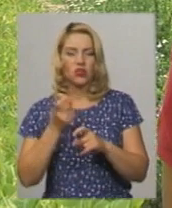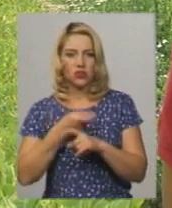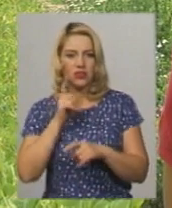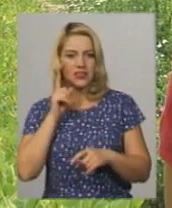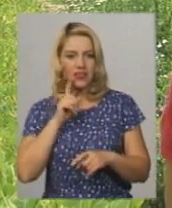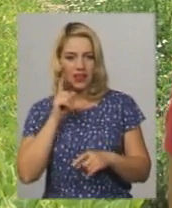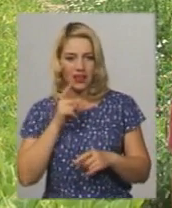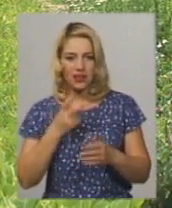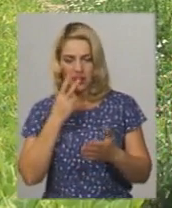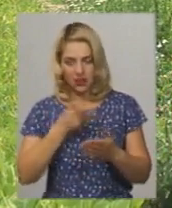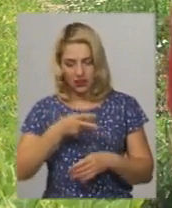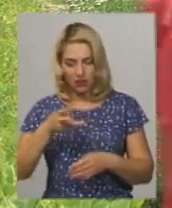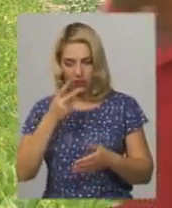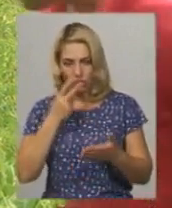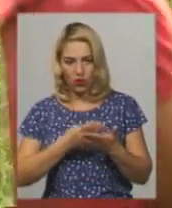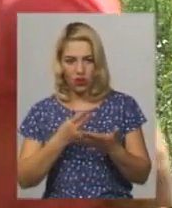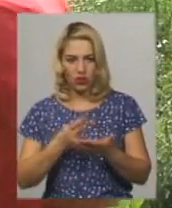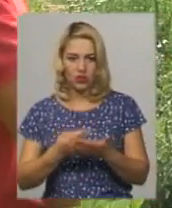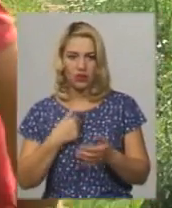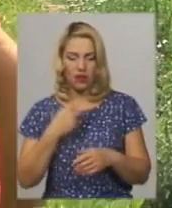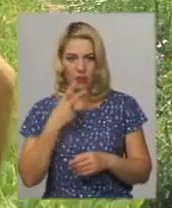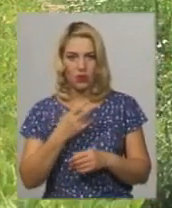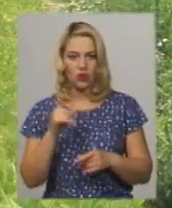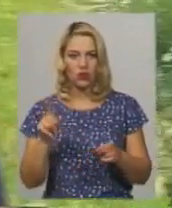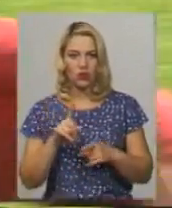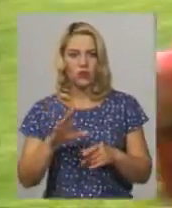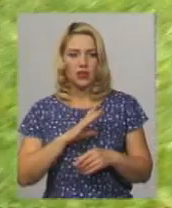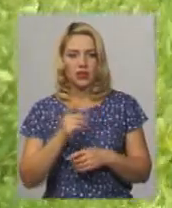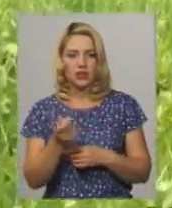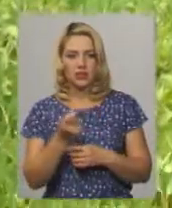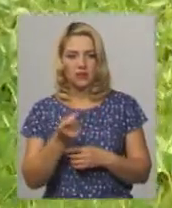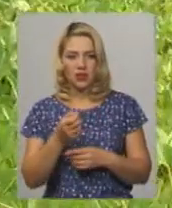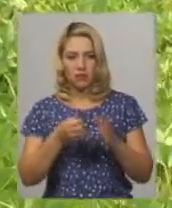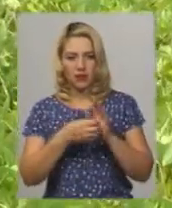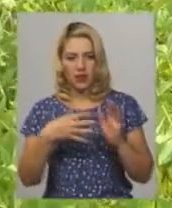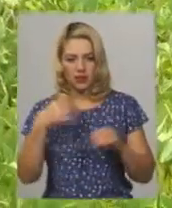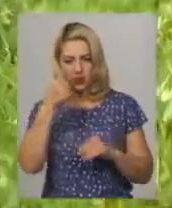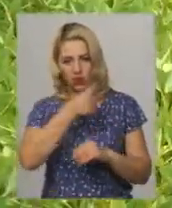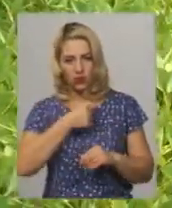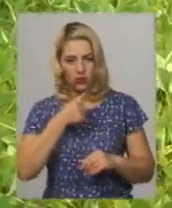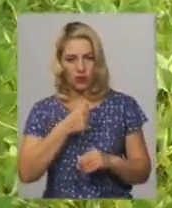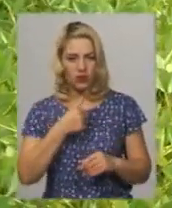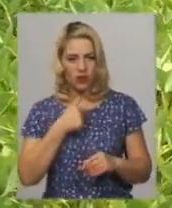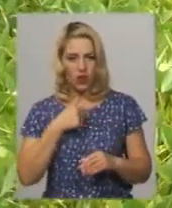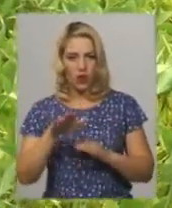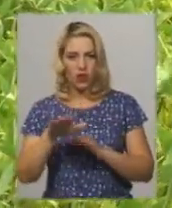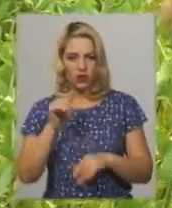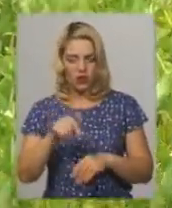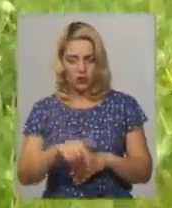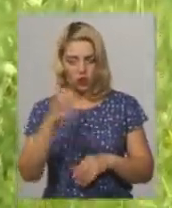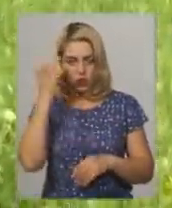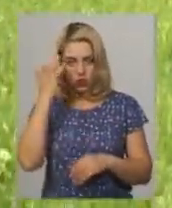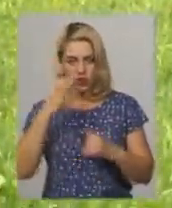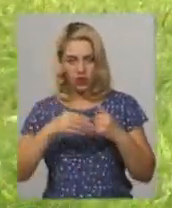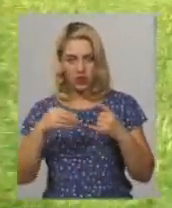можна, сніміть, покажіть. Я вам покажу, тут була сілена 15 років, я скроплений раундапом, чорна земля. І